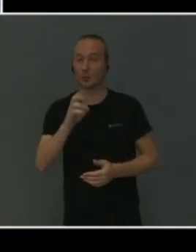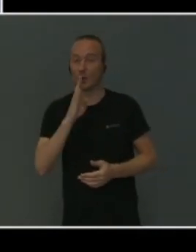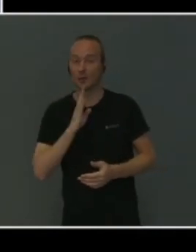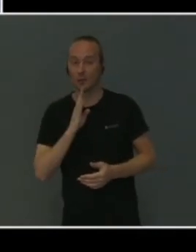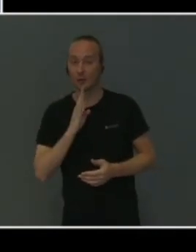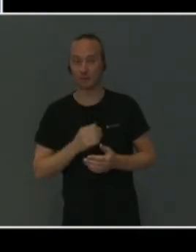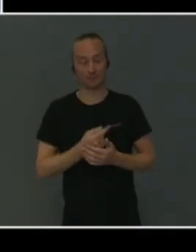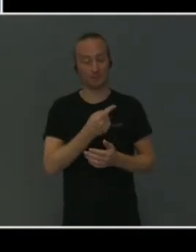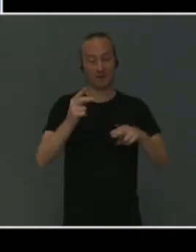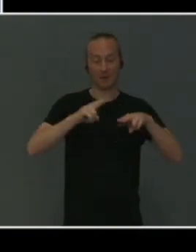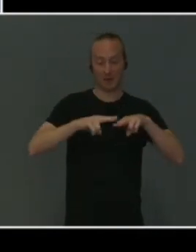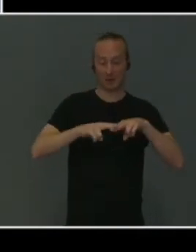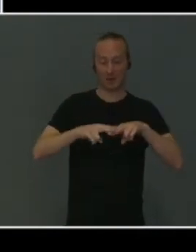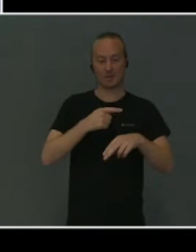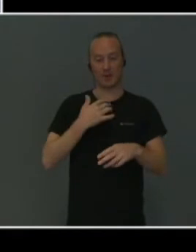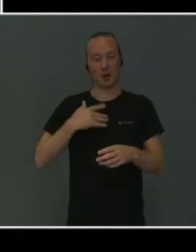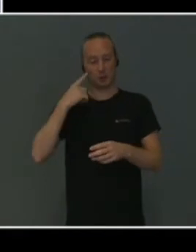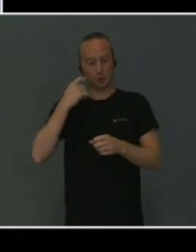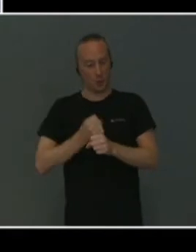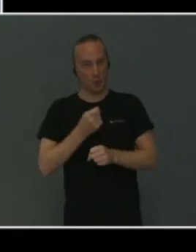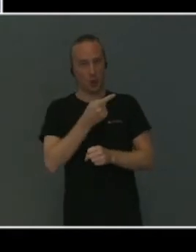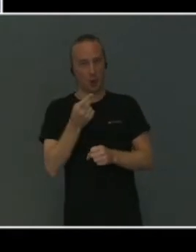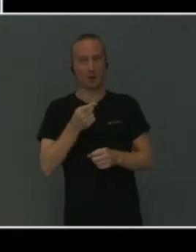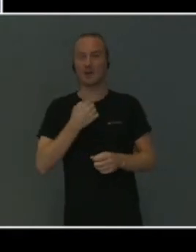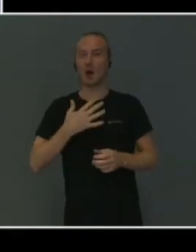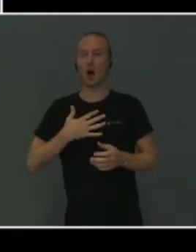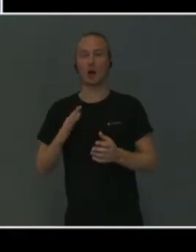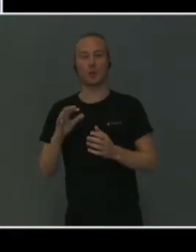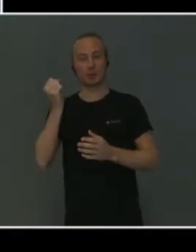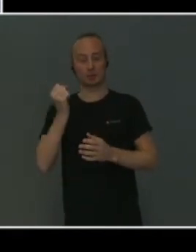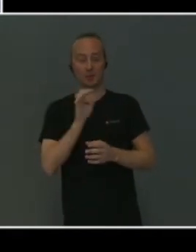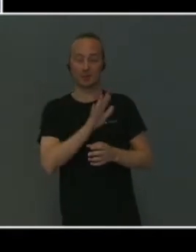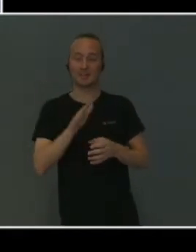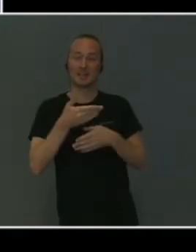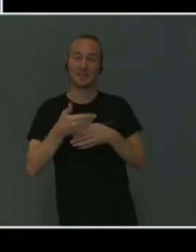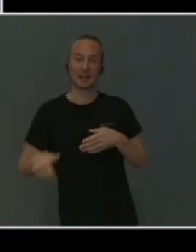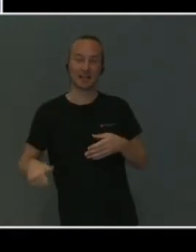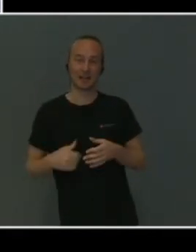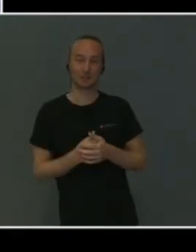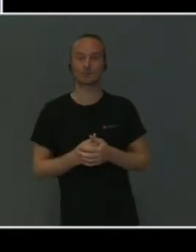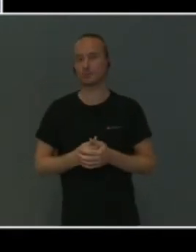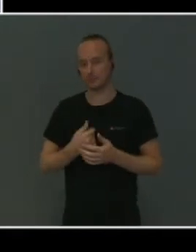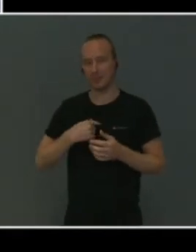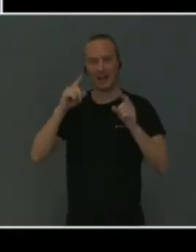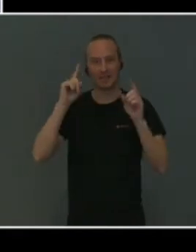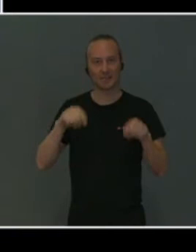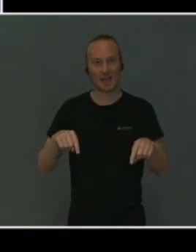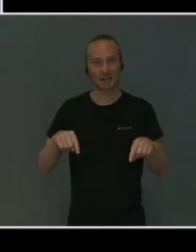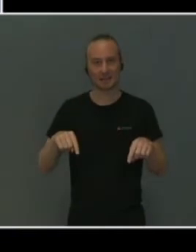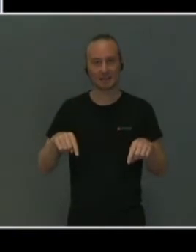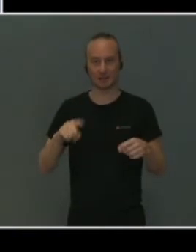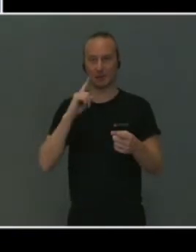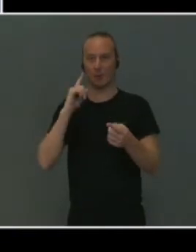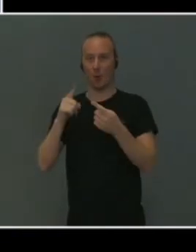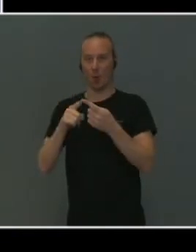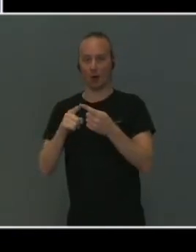At de merker at vi har tro på nettopp dem, og at vi har ambisjoner på deres vegne. Dette vet jeg heldigvis at det er målet